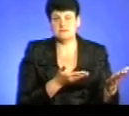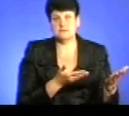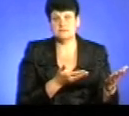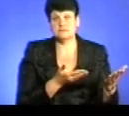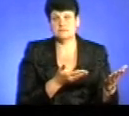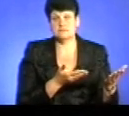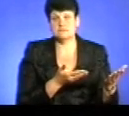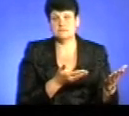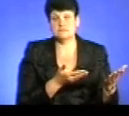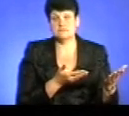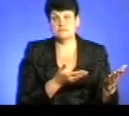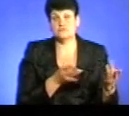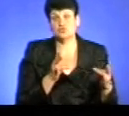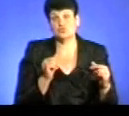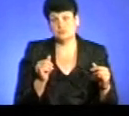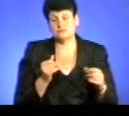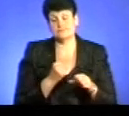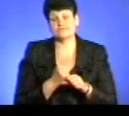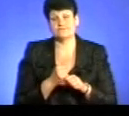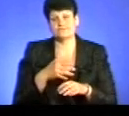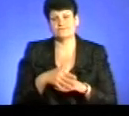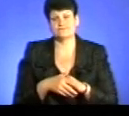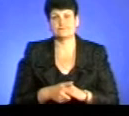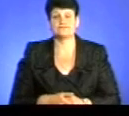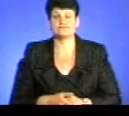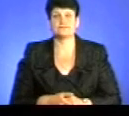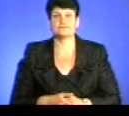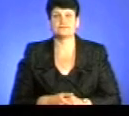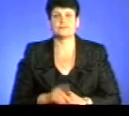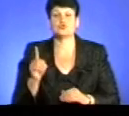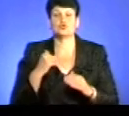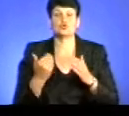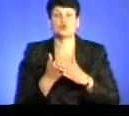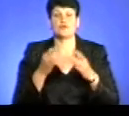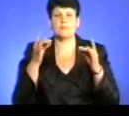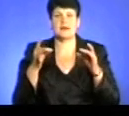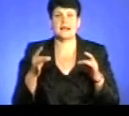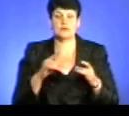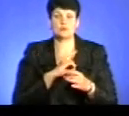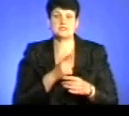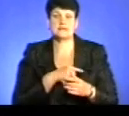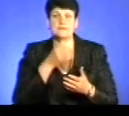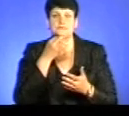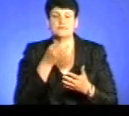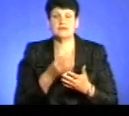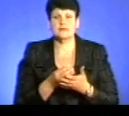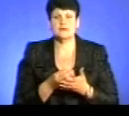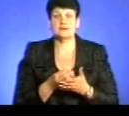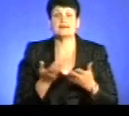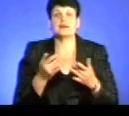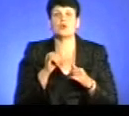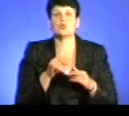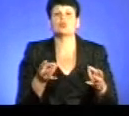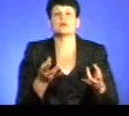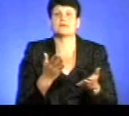і воно спрацьовує. Зрозуміло. Тепер щодо нового пакету посилені відповідальності для неплатників. Яка в ньому